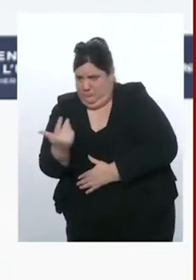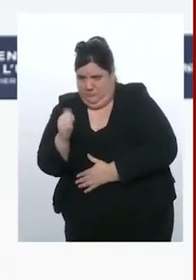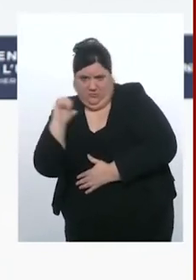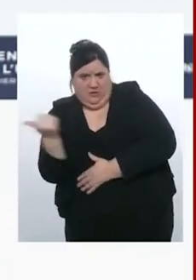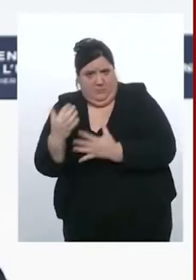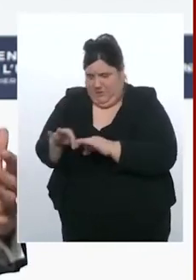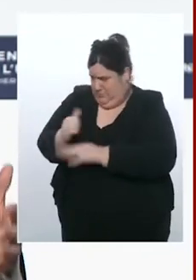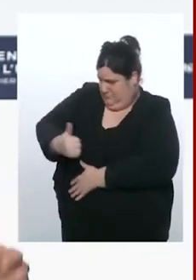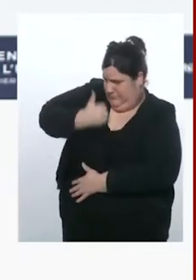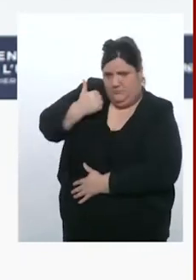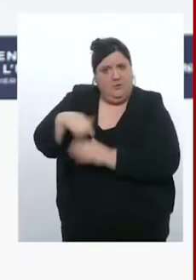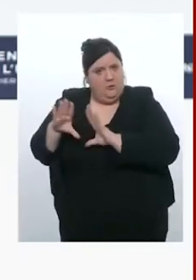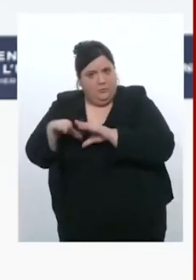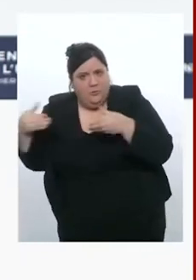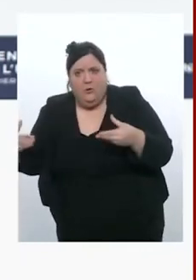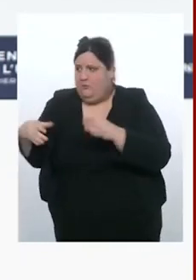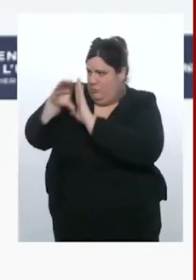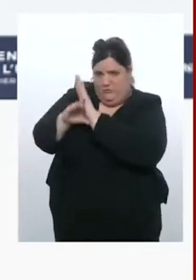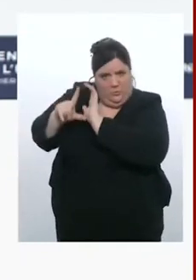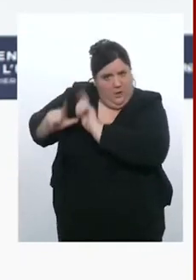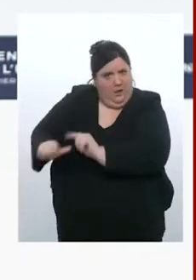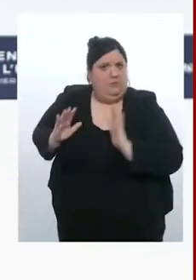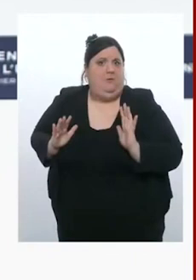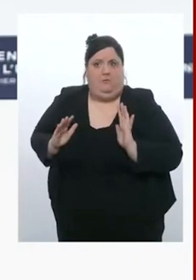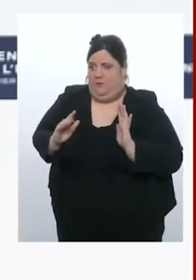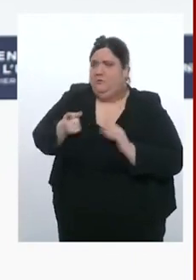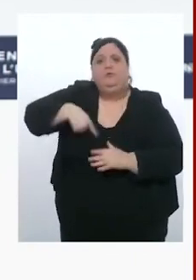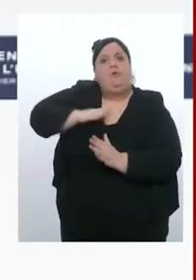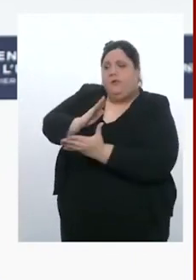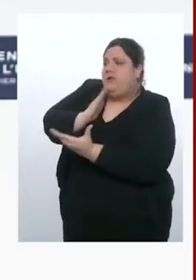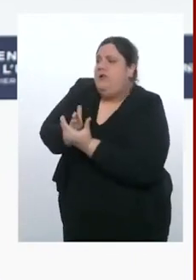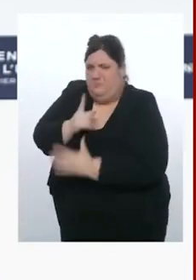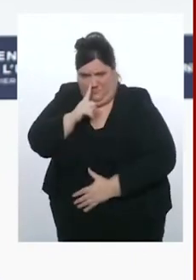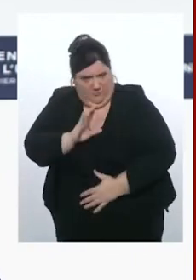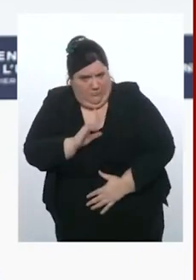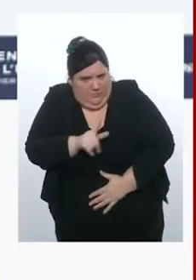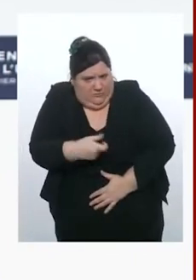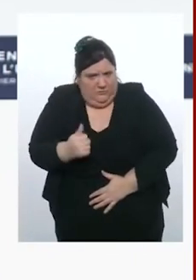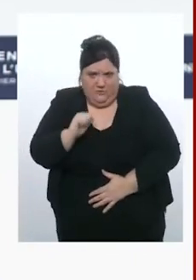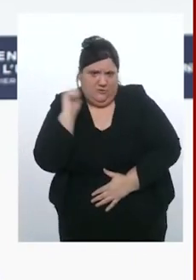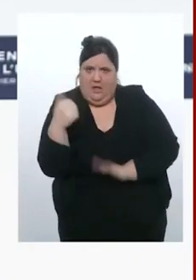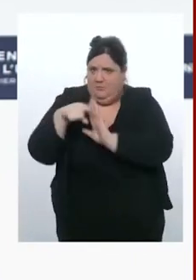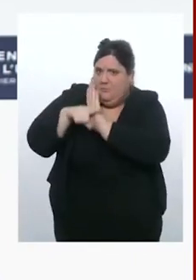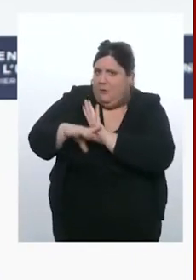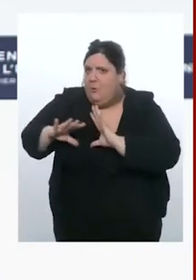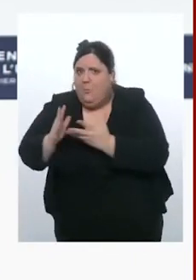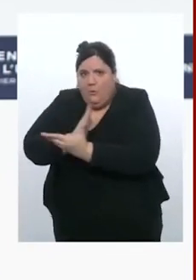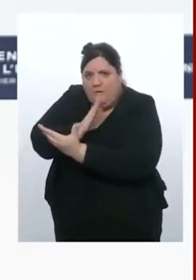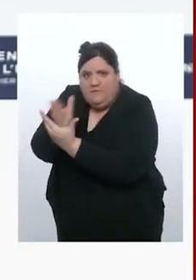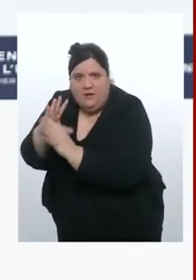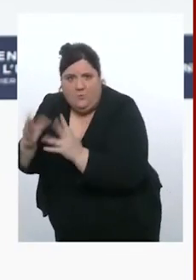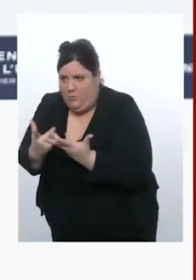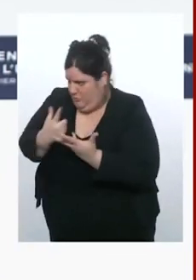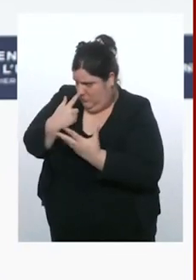De manière sûre, il faut définir un cadre d'intervention et, dans ces cas-là, des cadres de solidarité. Mais ma réponse est non, personne ne peut engager